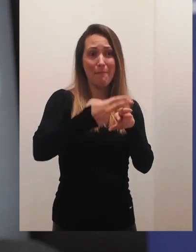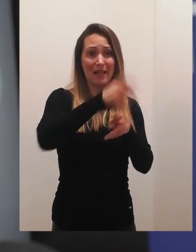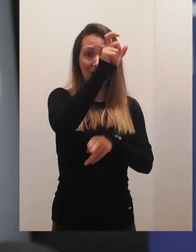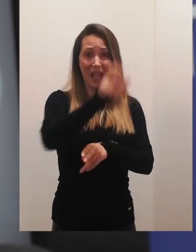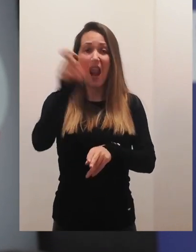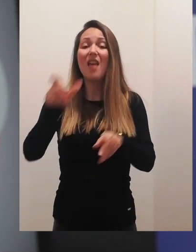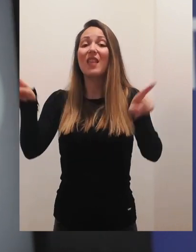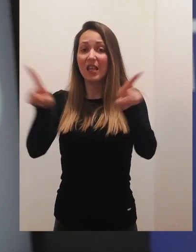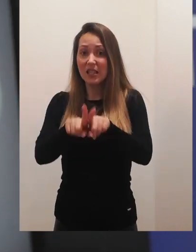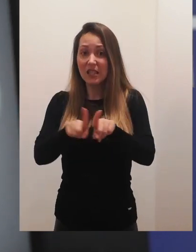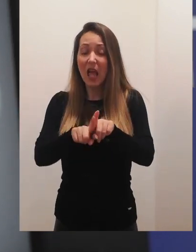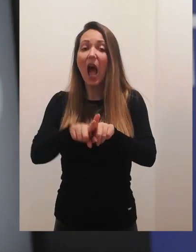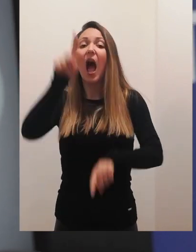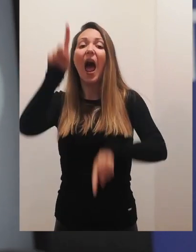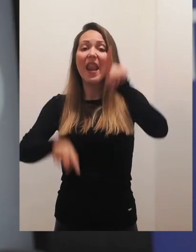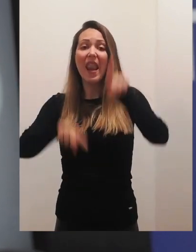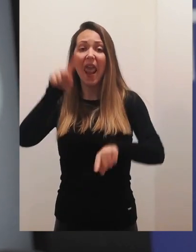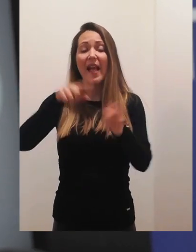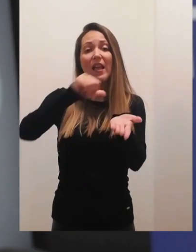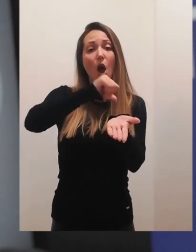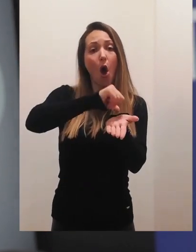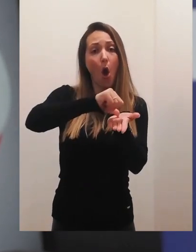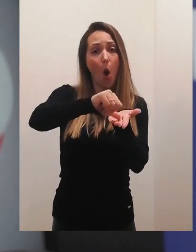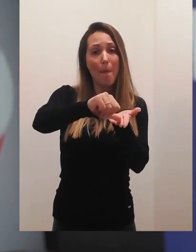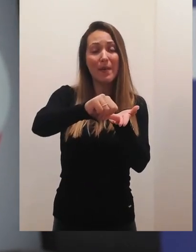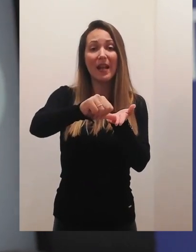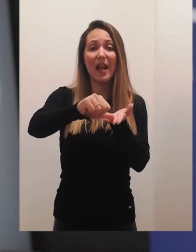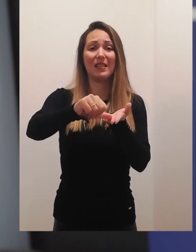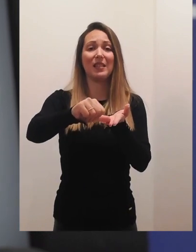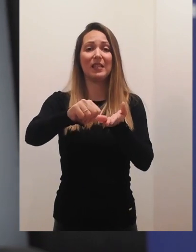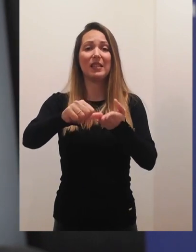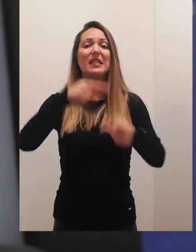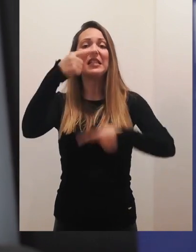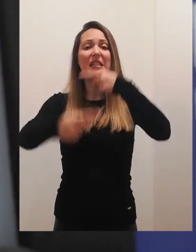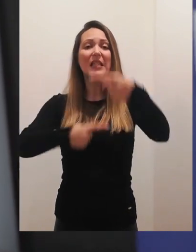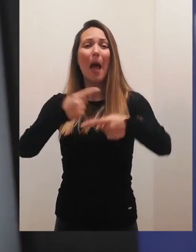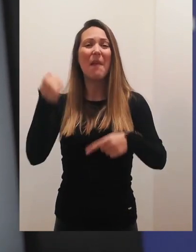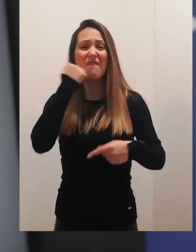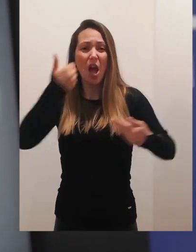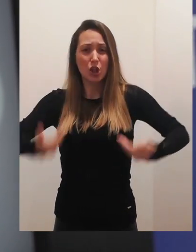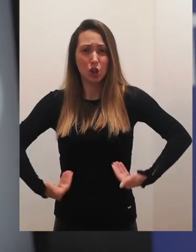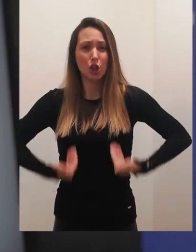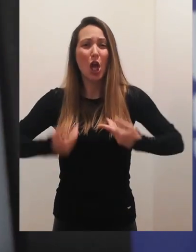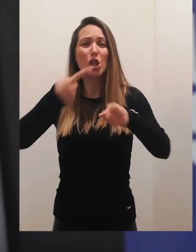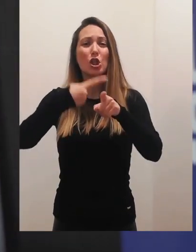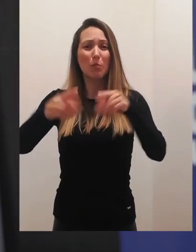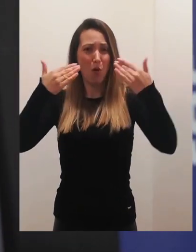ne od nekih operacija, ipak od načrta estetskih operacija, odnosno zamene implanta,